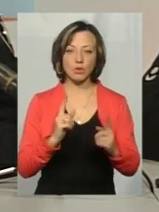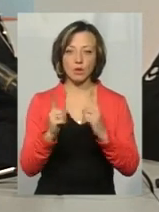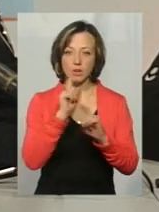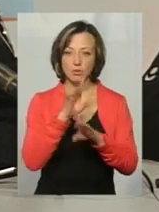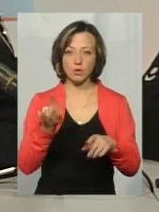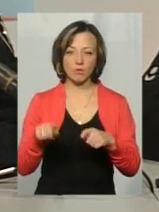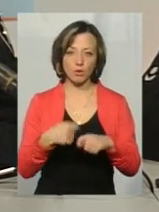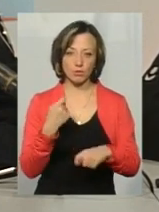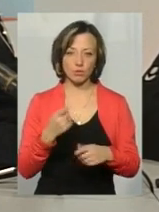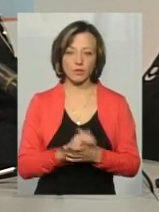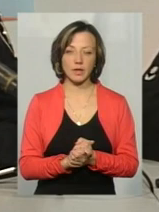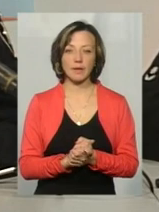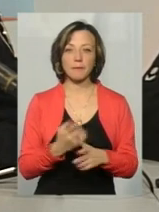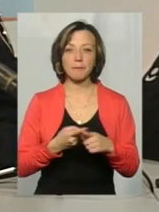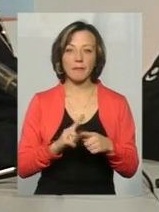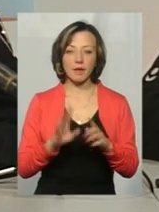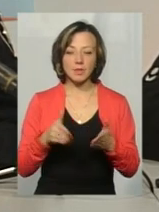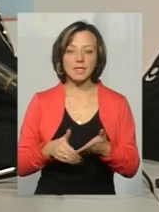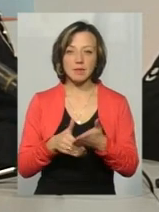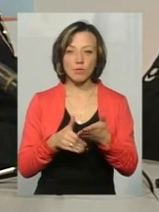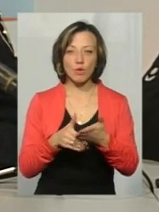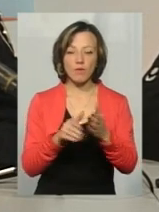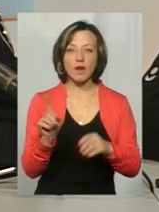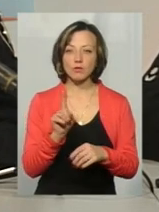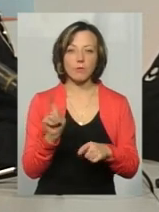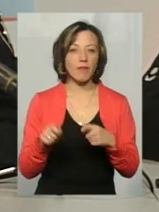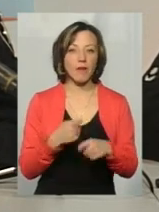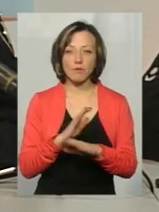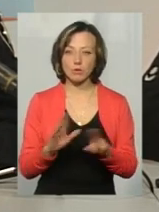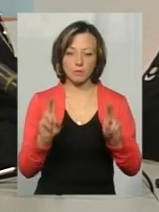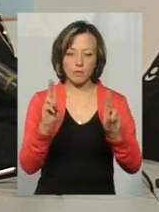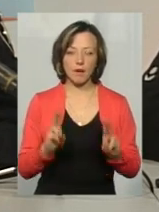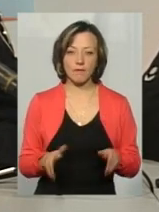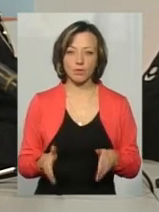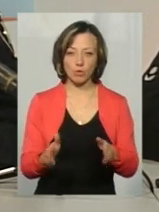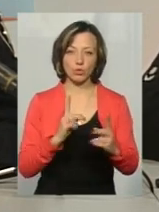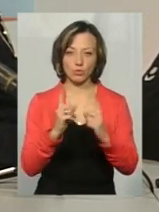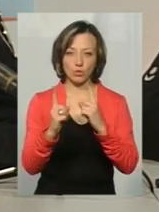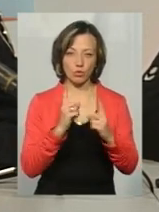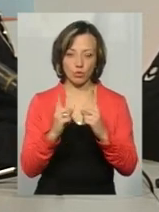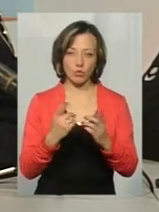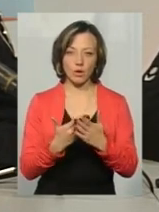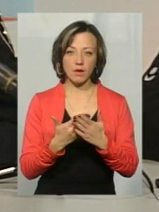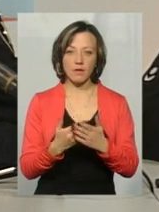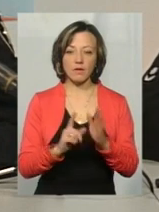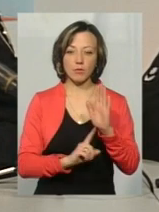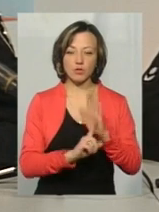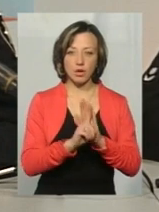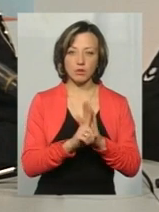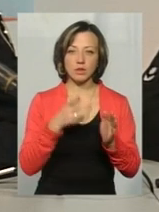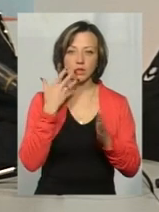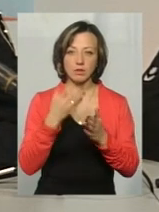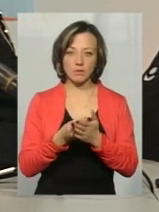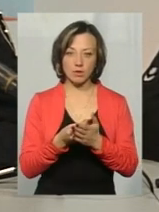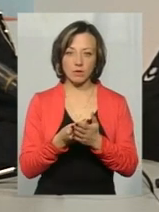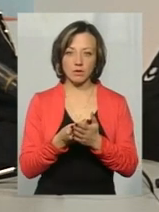не буде порушувати. Тобто, це буде стимулювати до того, щоб не порушувати правила дорожнього руху, скажімо, від початку свого